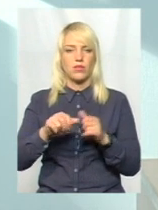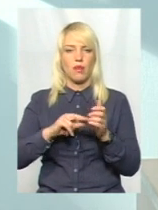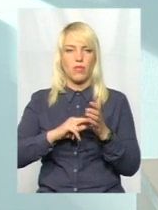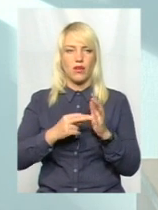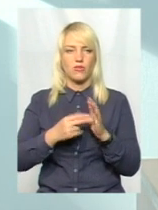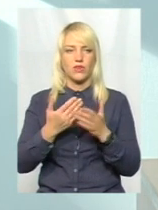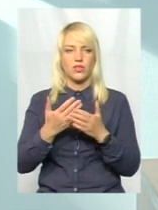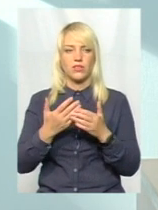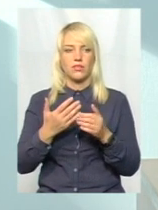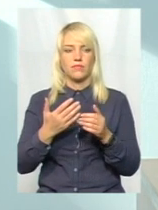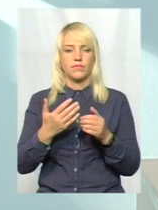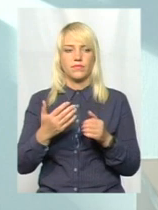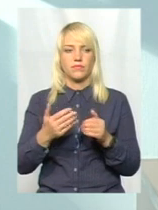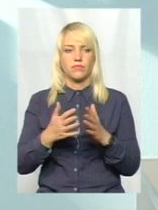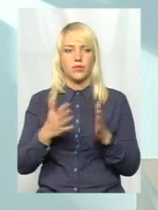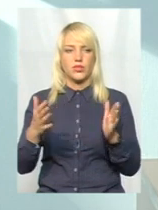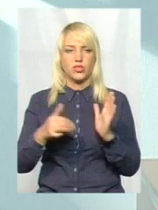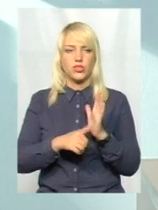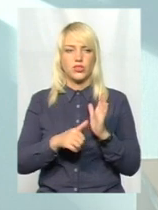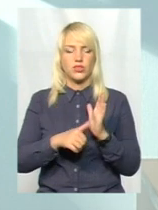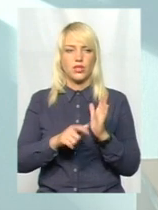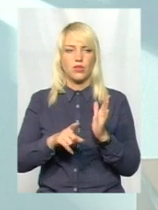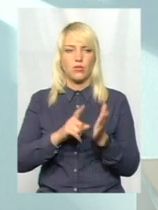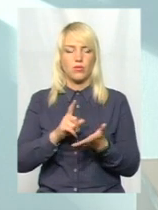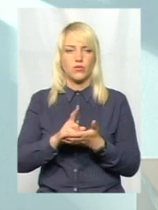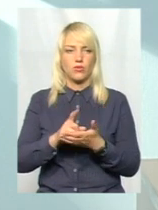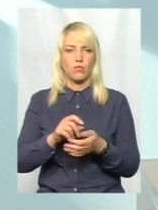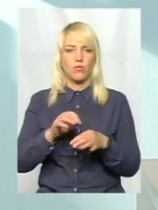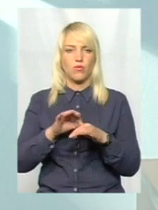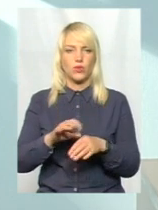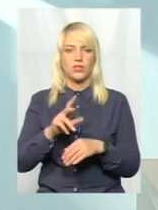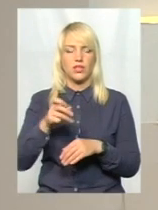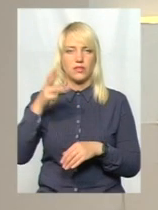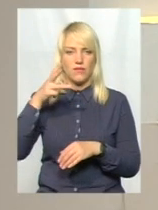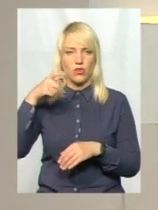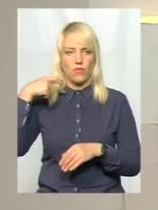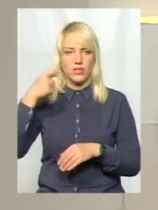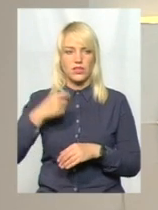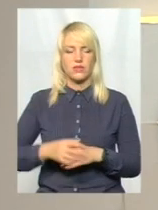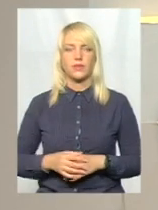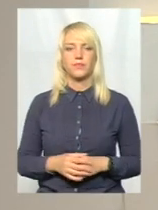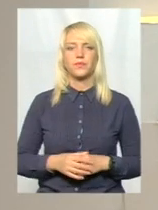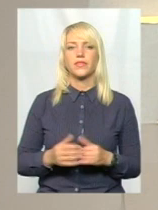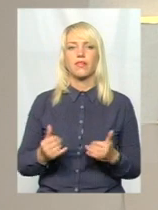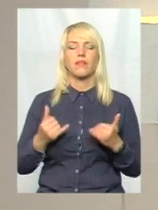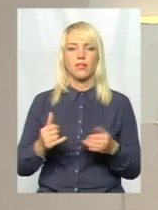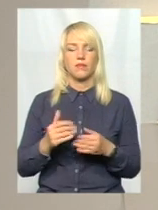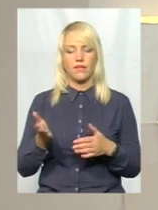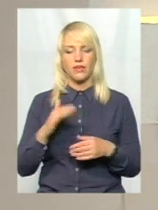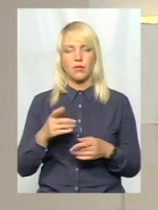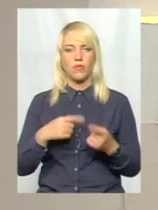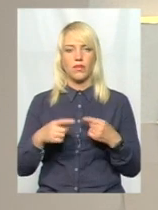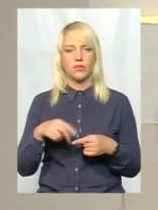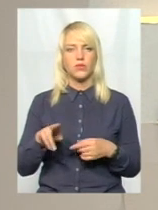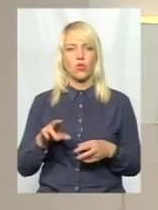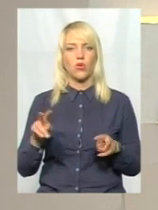більша частина проводиться обов'язково з відеофіксацією. Пані Олександра, повернемося до теми,